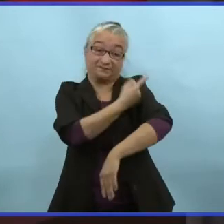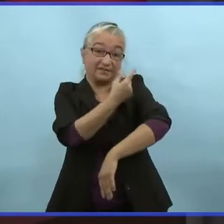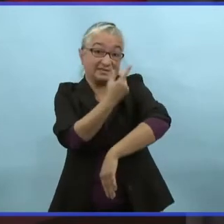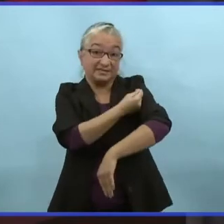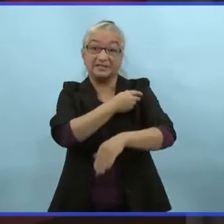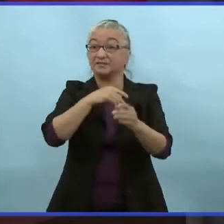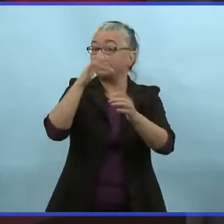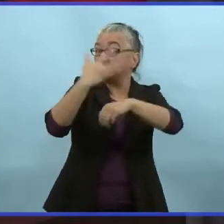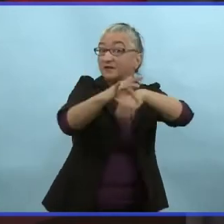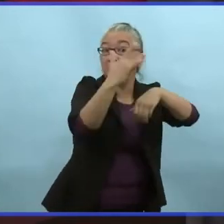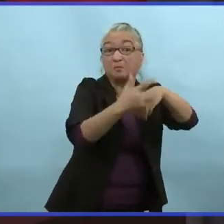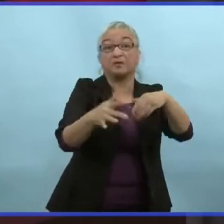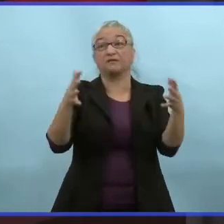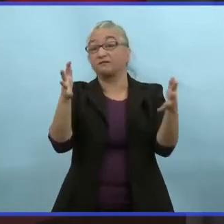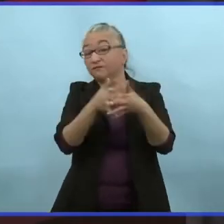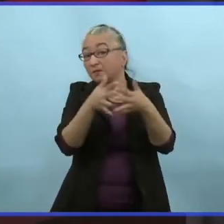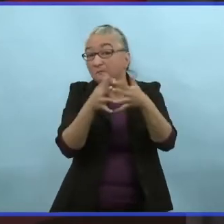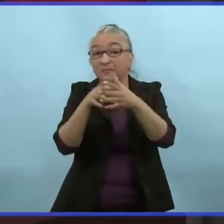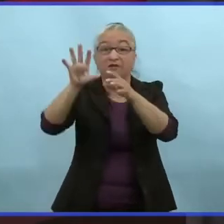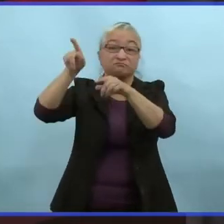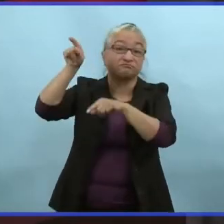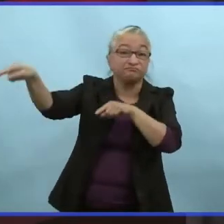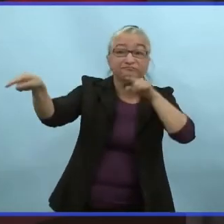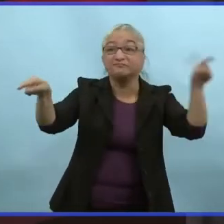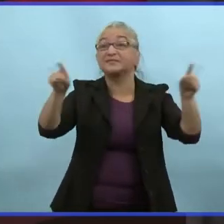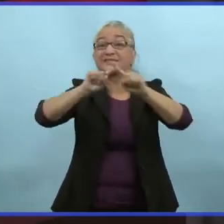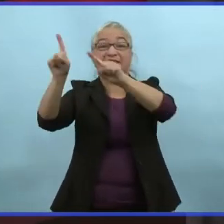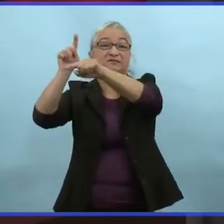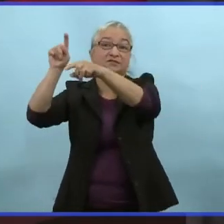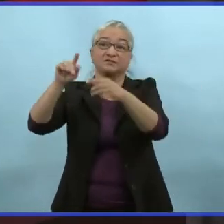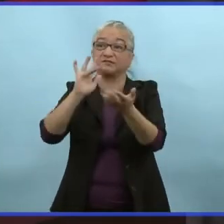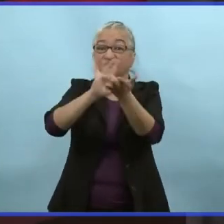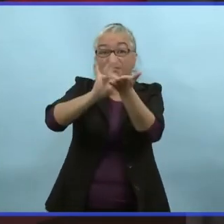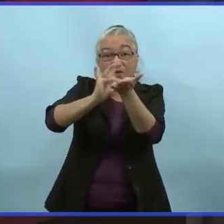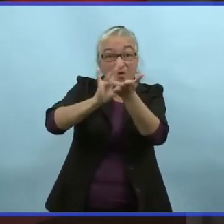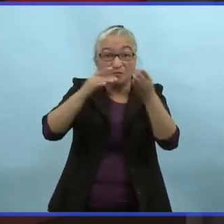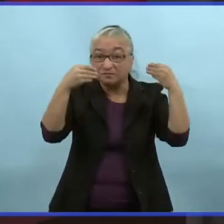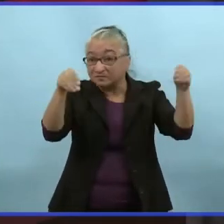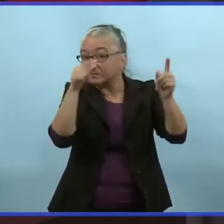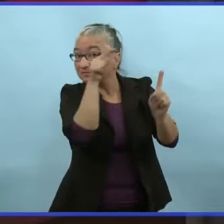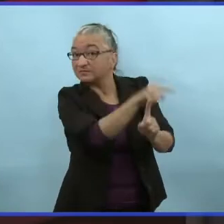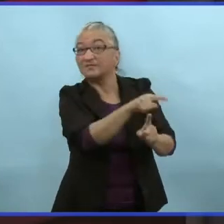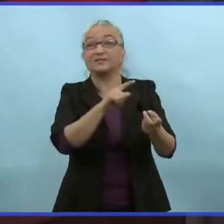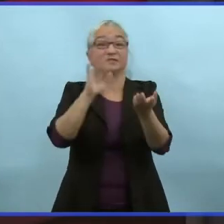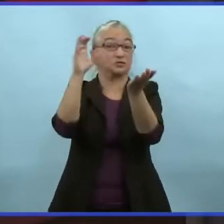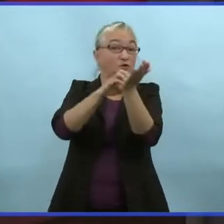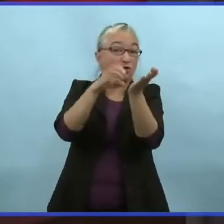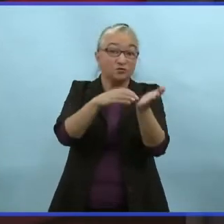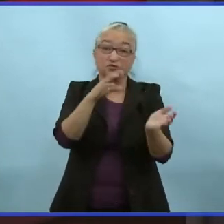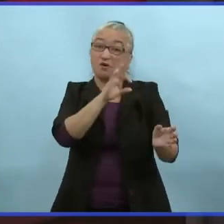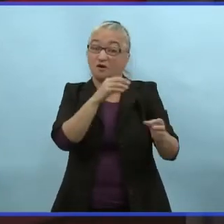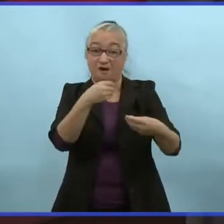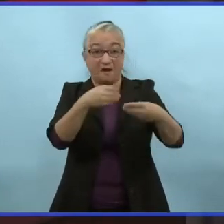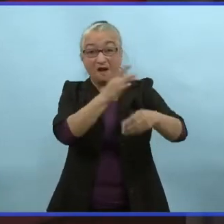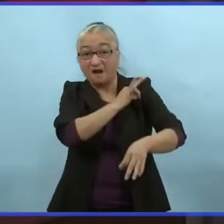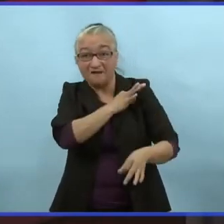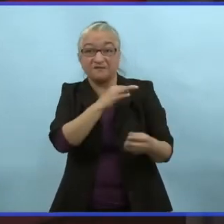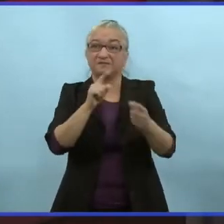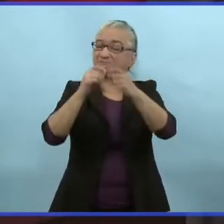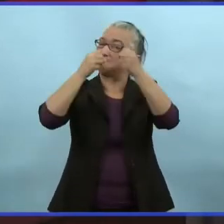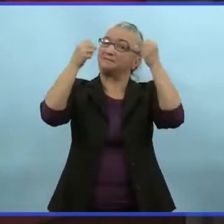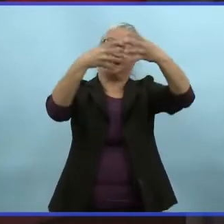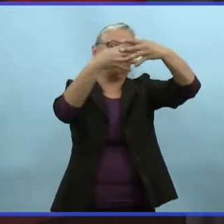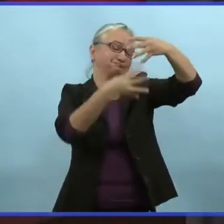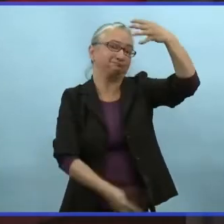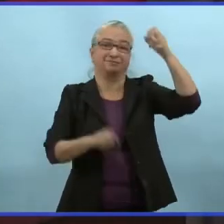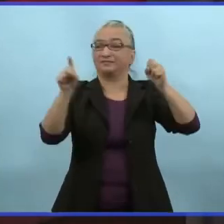province, dans des cliniques de vaccination, des pharmacies, des cliniques médicales et d'autres endroits. Nous savons que c'est